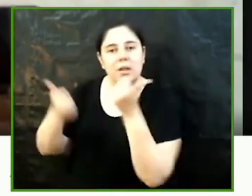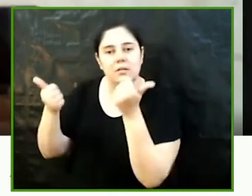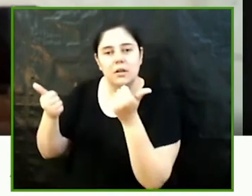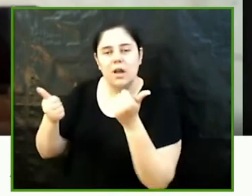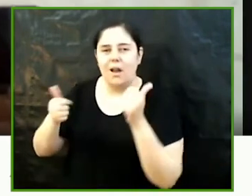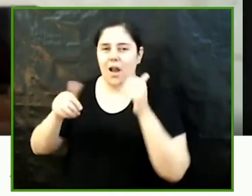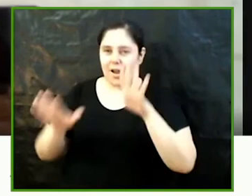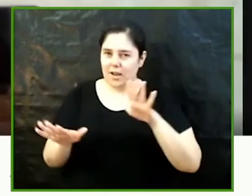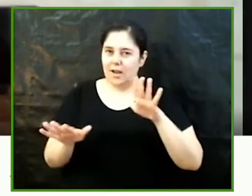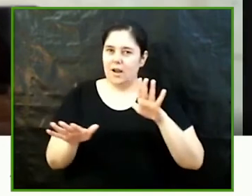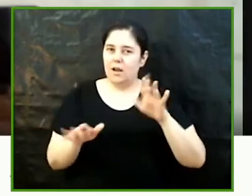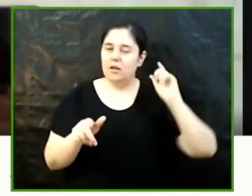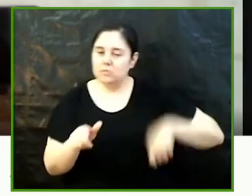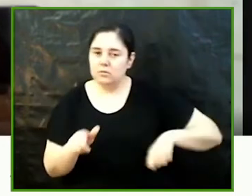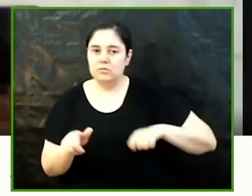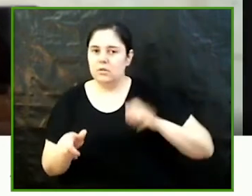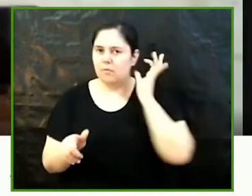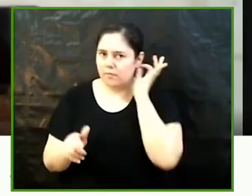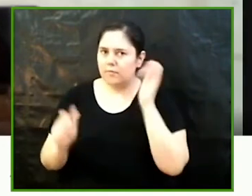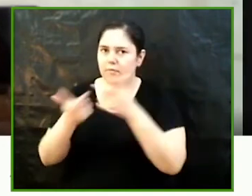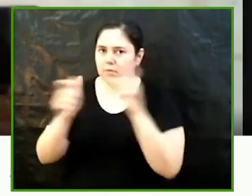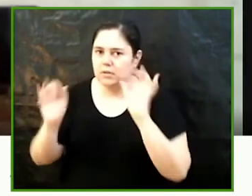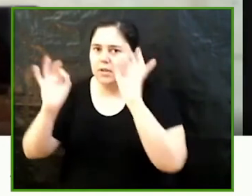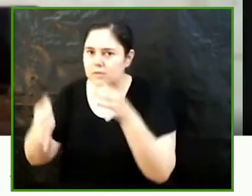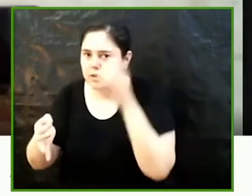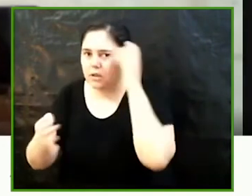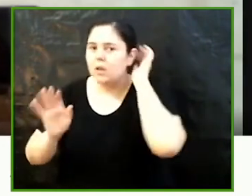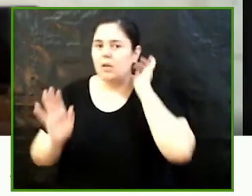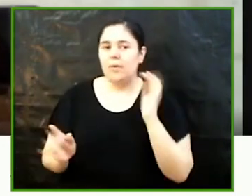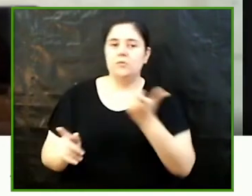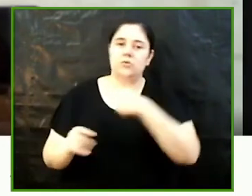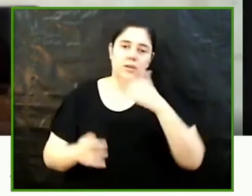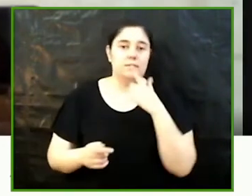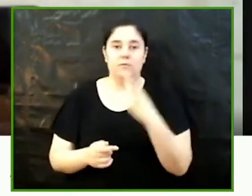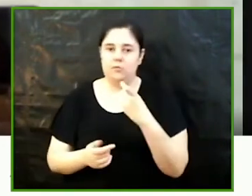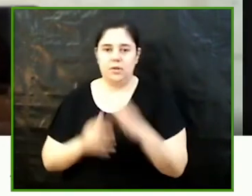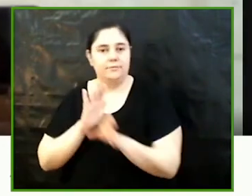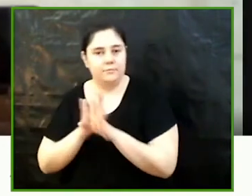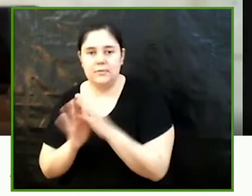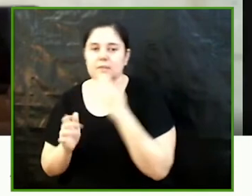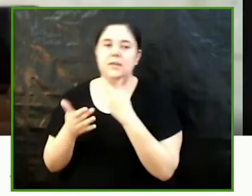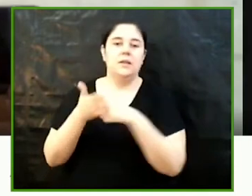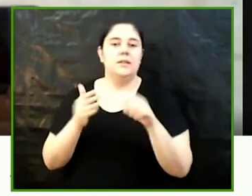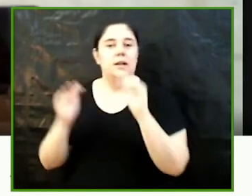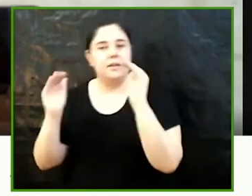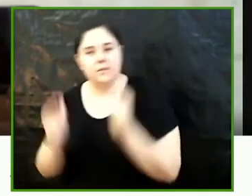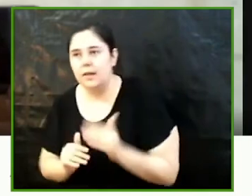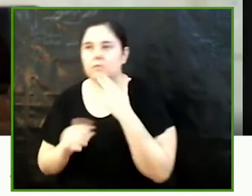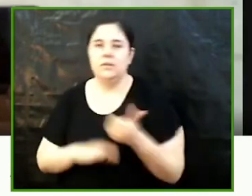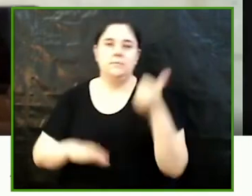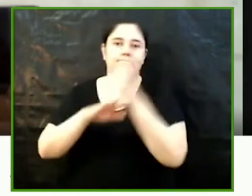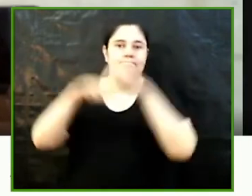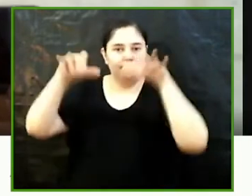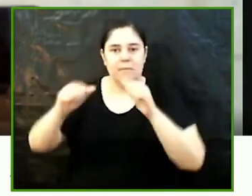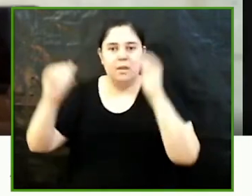les dificultats que patim les dones dins el sector segueixen vigents totes les que ja coneixem salaris baixos menys posicions de lideratge i entre